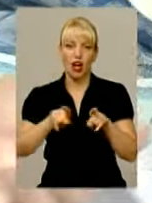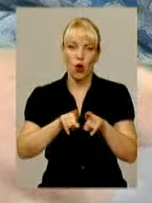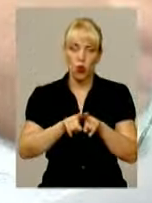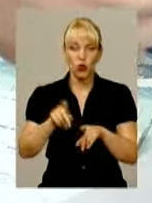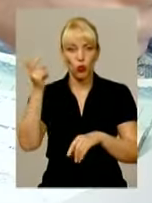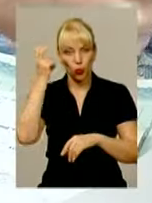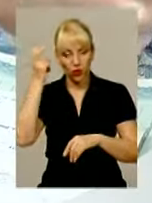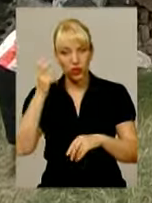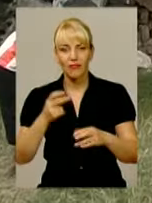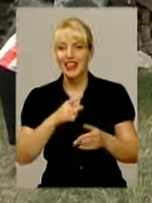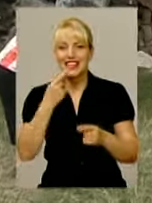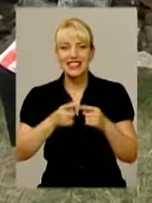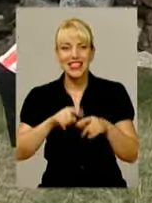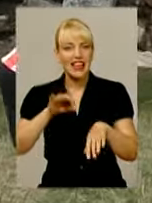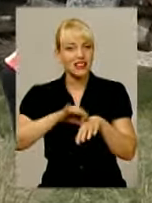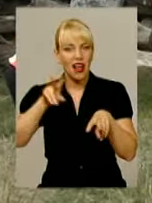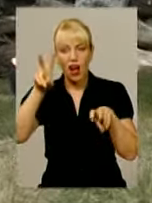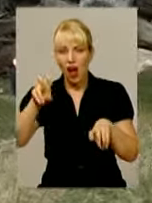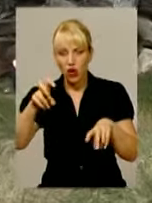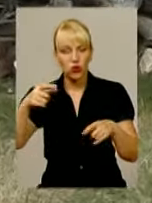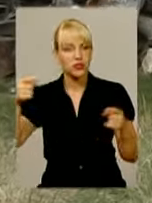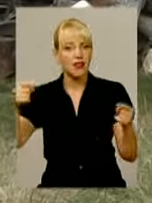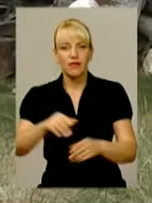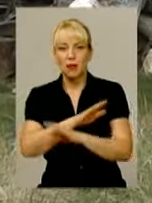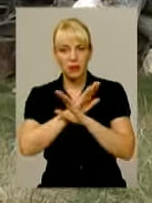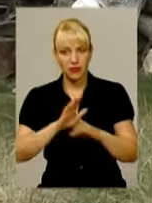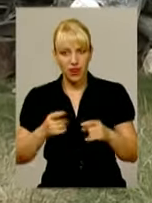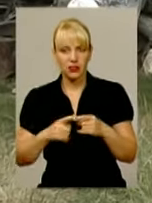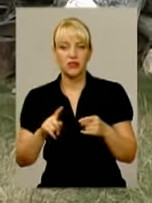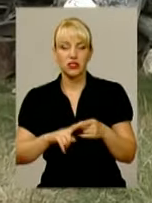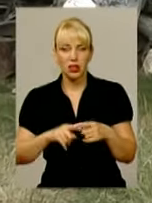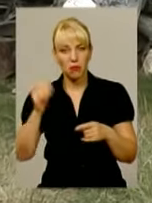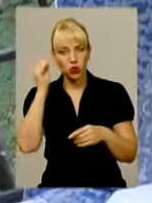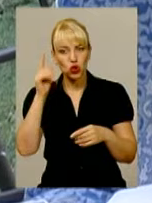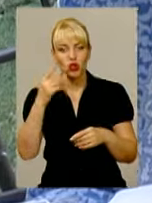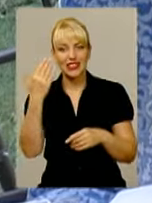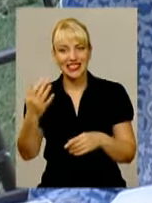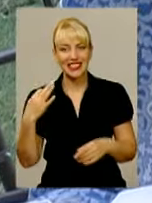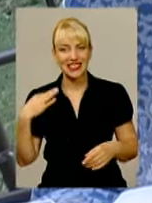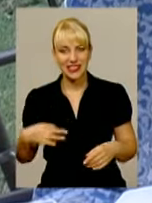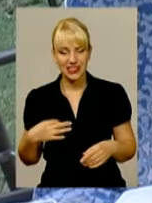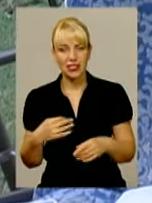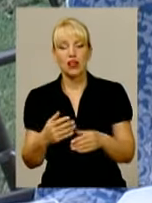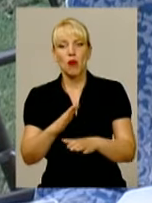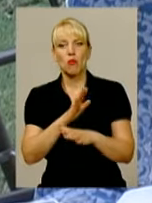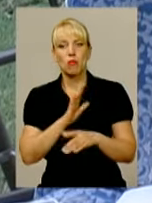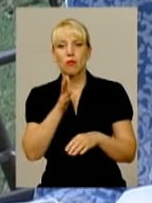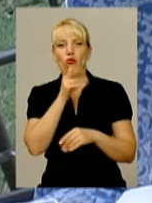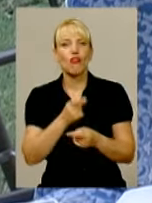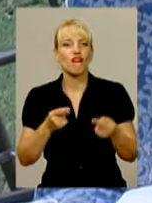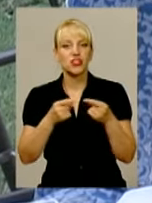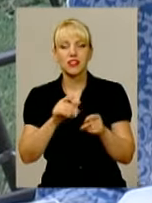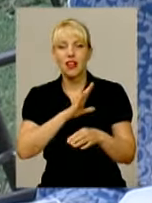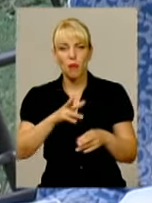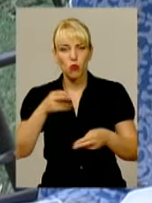підтвердився. Тож дитина була цілком здорова. Мати підозрює, що її син помер через те, що їй невчасно зробили кесарів ростень.